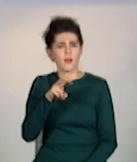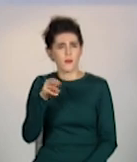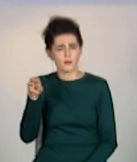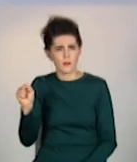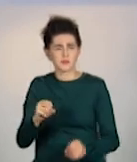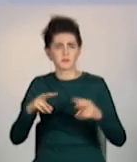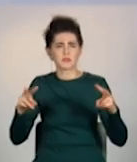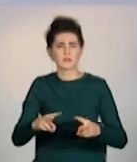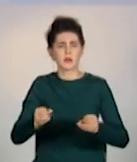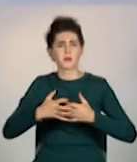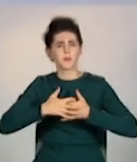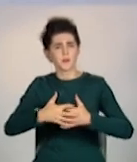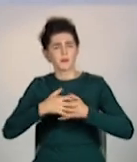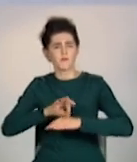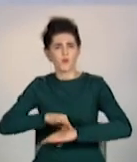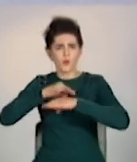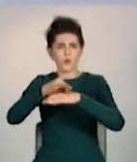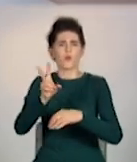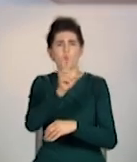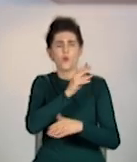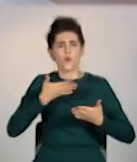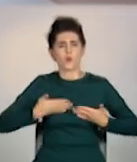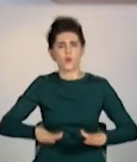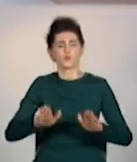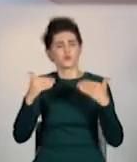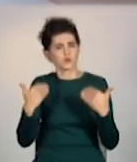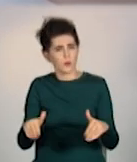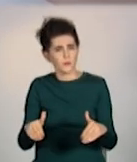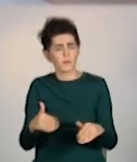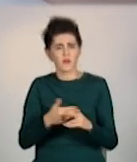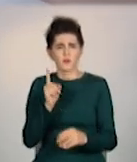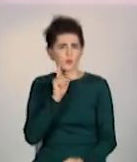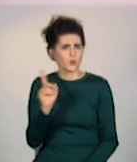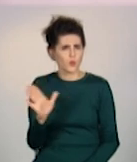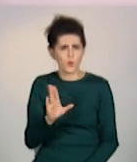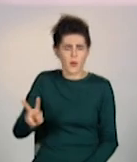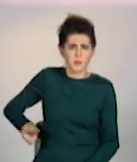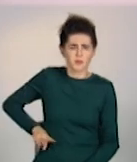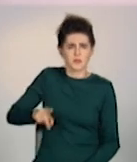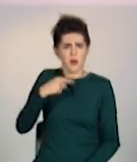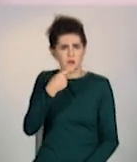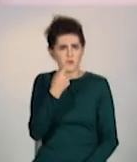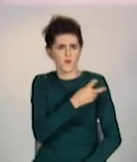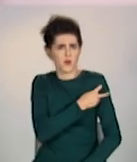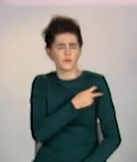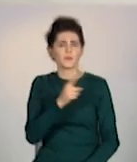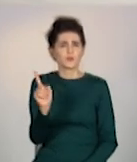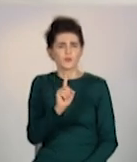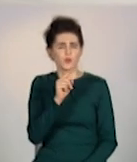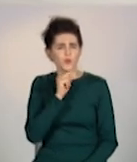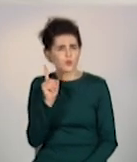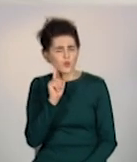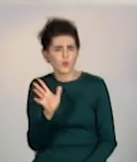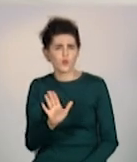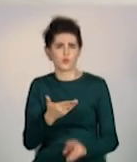для беременных і післяродових жінок. Це не дуже зручно, визнають у адміністрації лікарні. Однак заради капітального